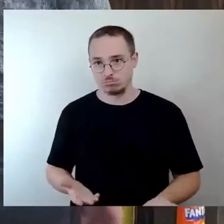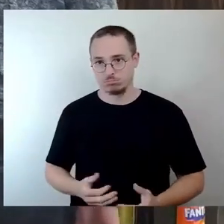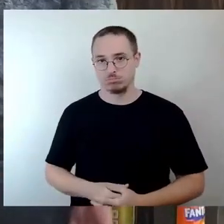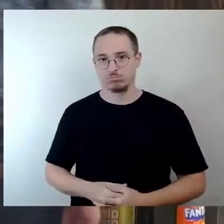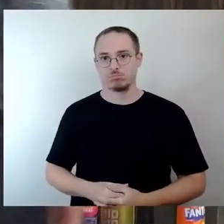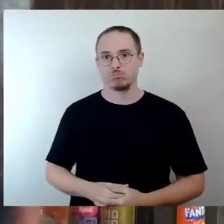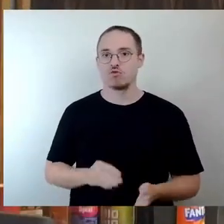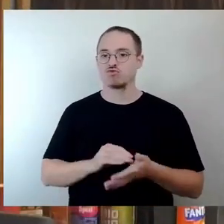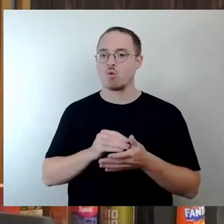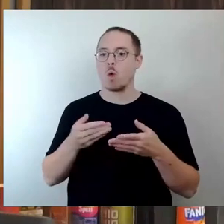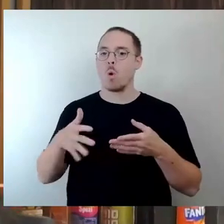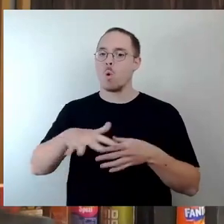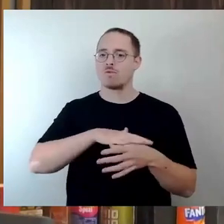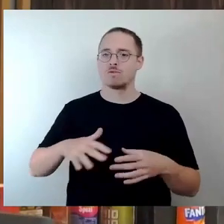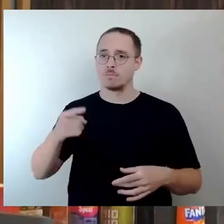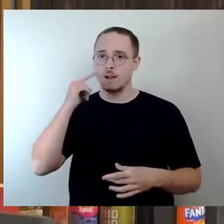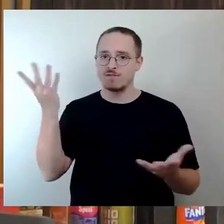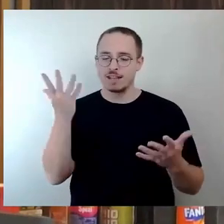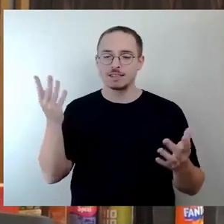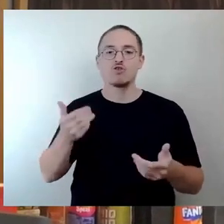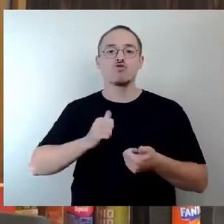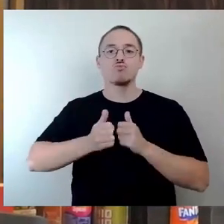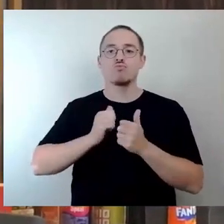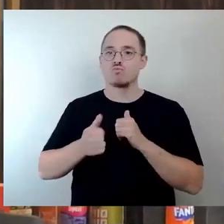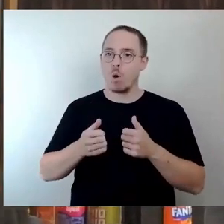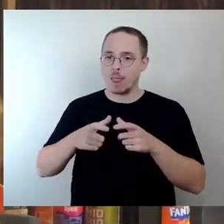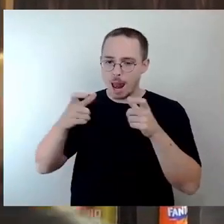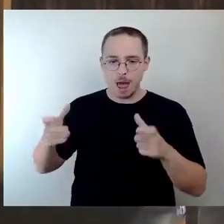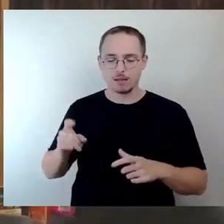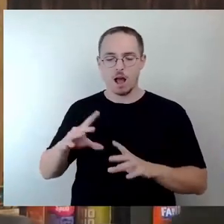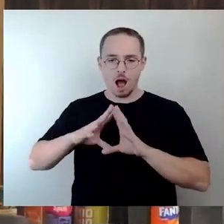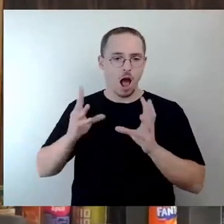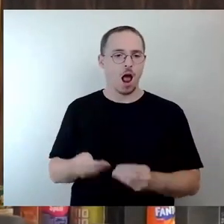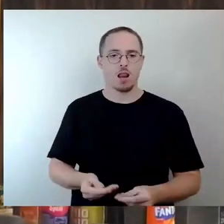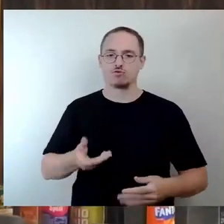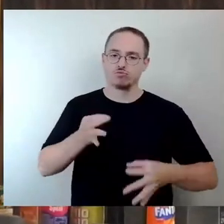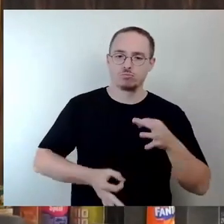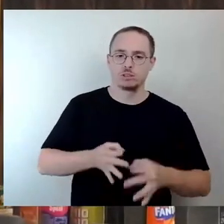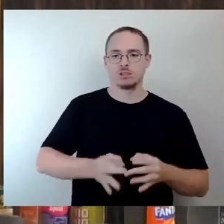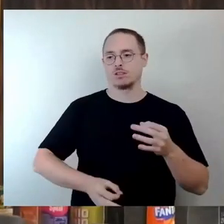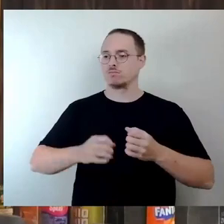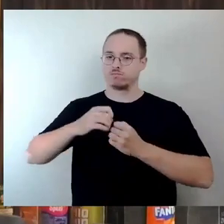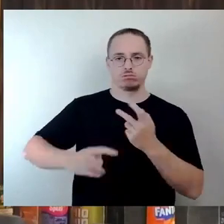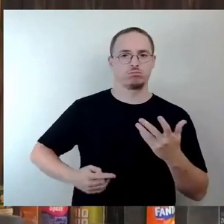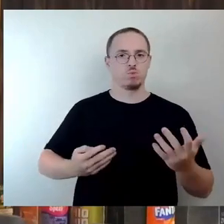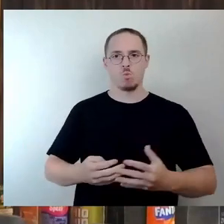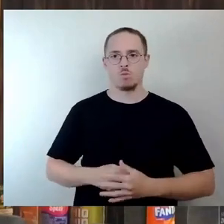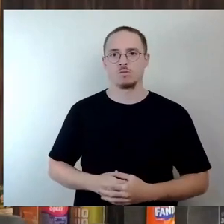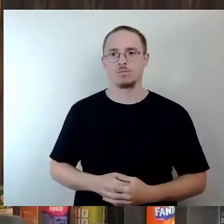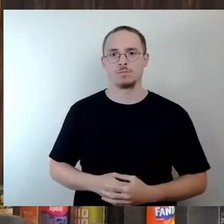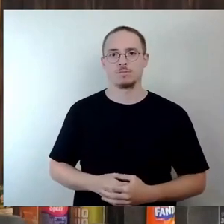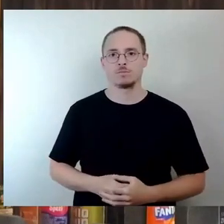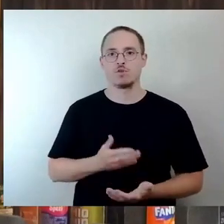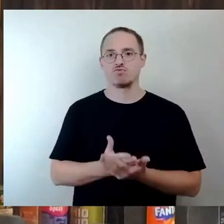explizit nicht nur die Sportfreianlagen, sondern tatsächlich die gesamten Schulhöfe inklusive der Spielplätze. Da hatte der Stadtrat ja bereits 2015